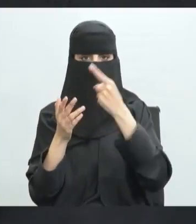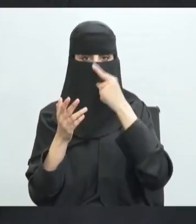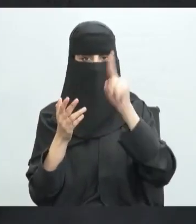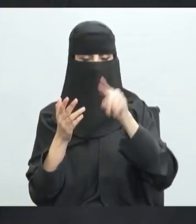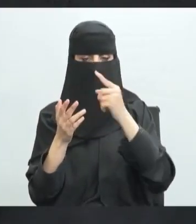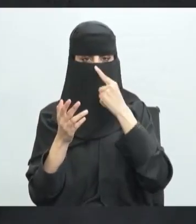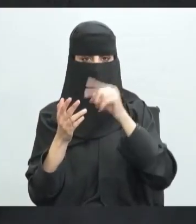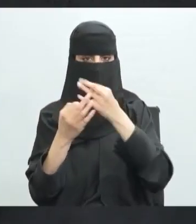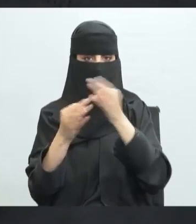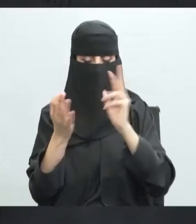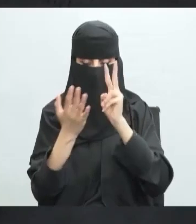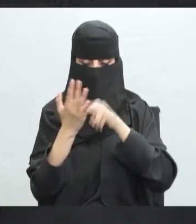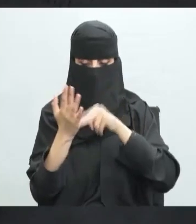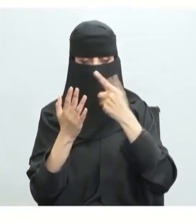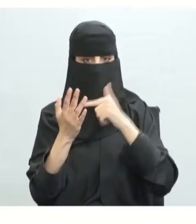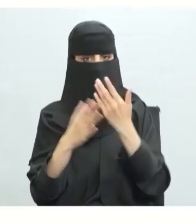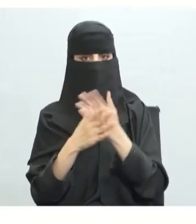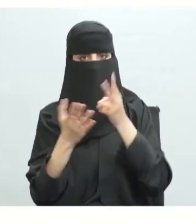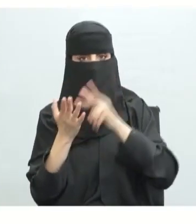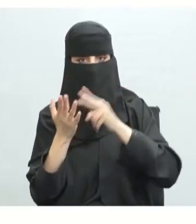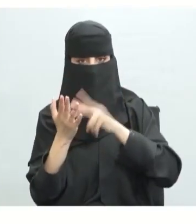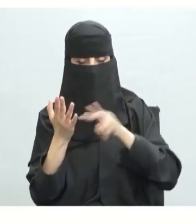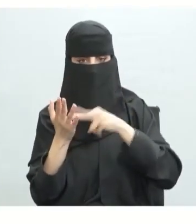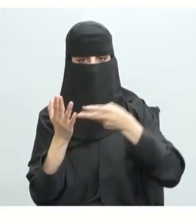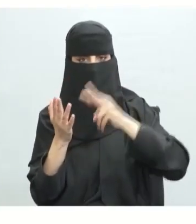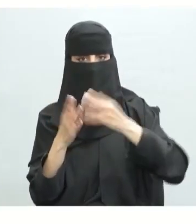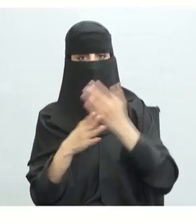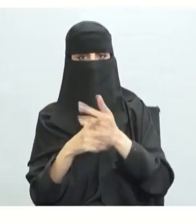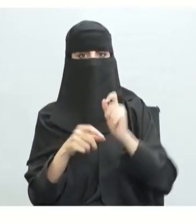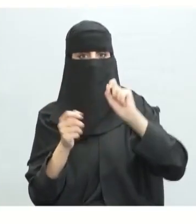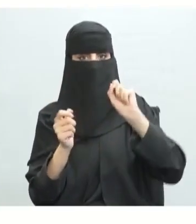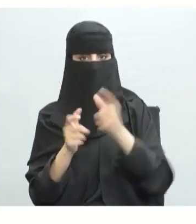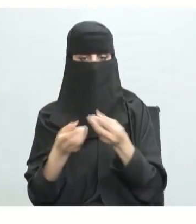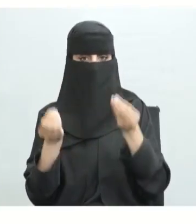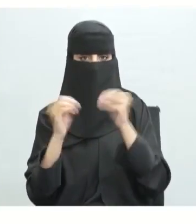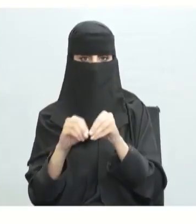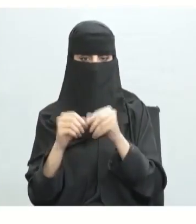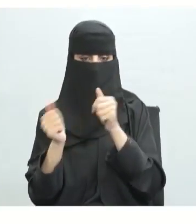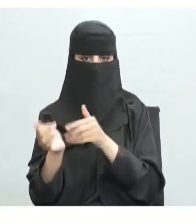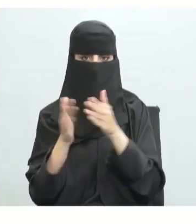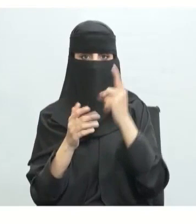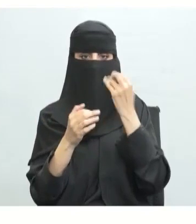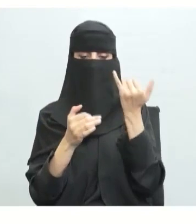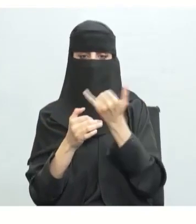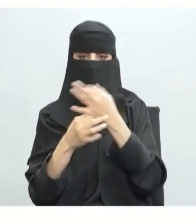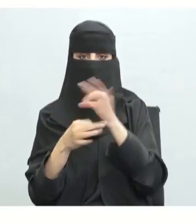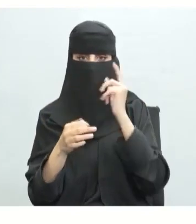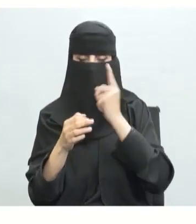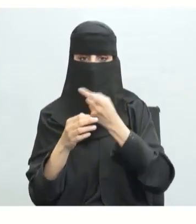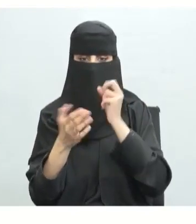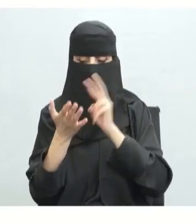أكثر من مرة حتى تحقق السرعة هذا هو المطلوب تذكر أنك ستجيب عن مجموعة من أسئلة دون مراجعة النص مرة أخرى